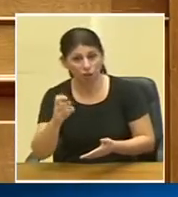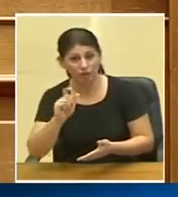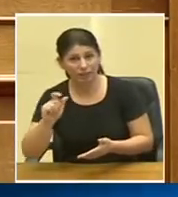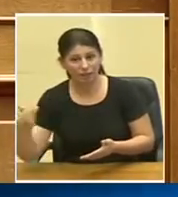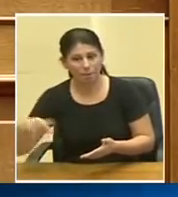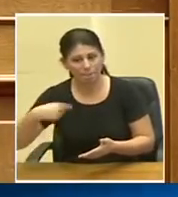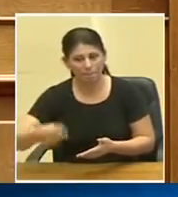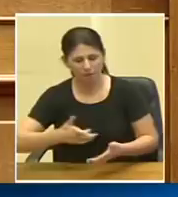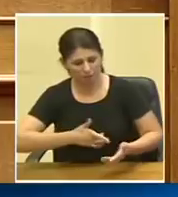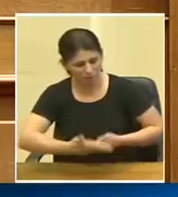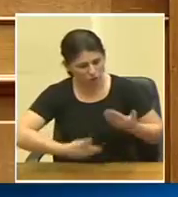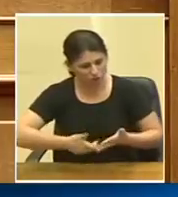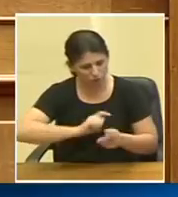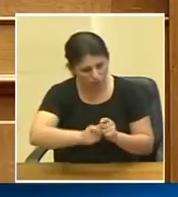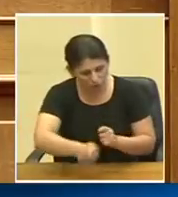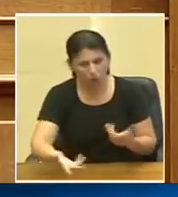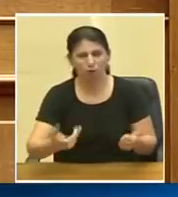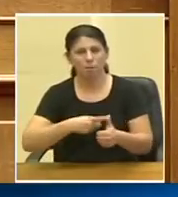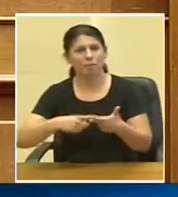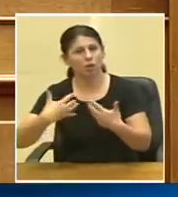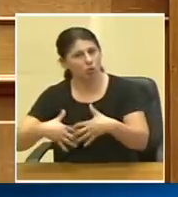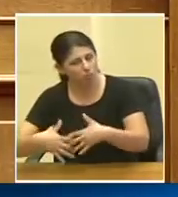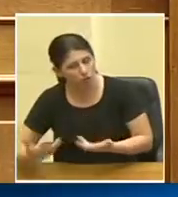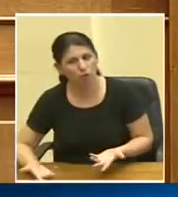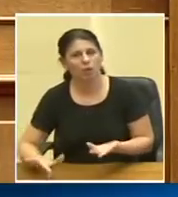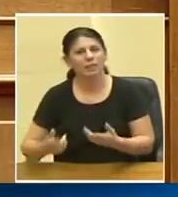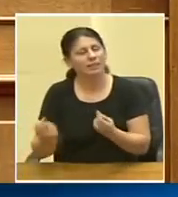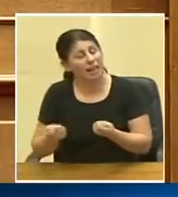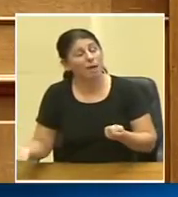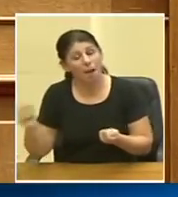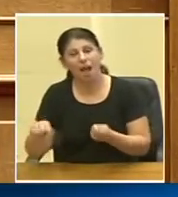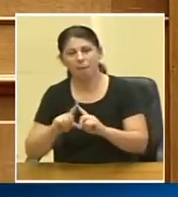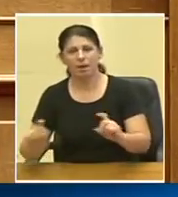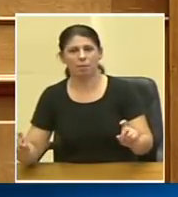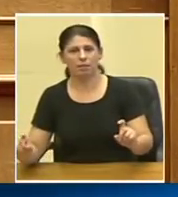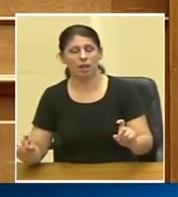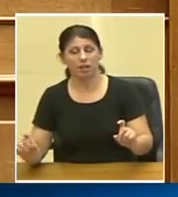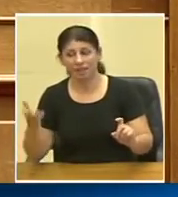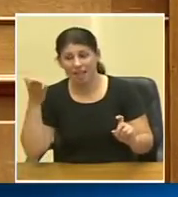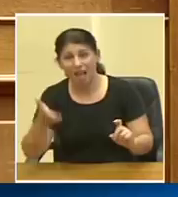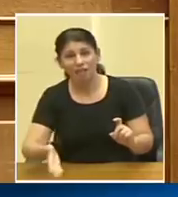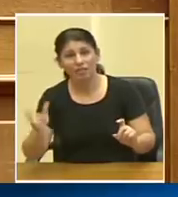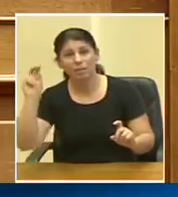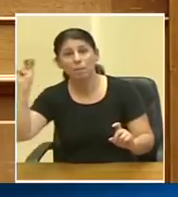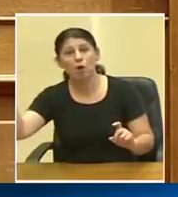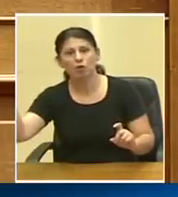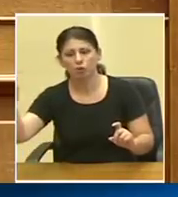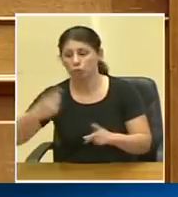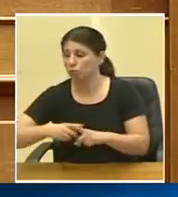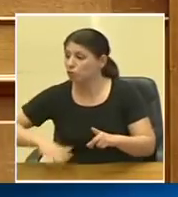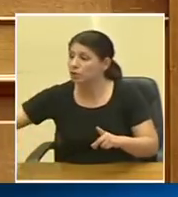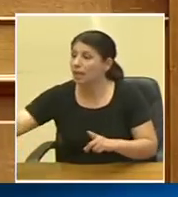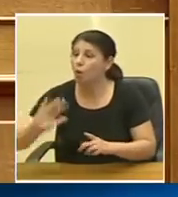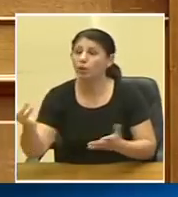μεταμοσχεύσεις που ξεπληρώσαμε εμείς θα κάναμε εξοπλισμούς θα κάναμε άλλα πράγματα γιατί αυτή την υπόσχεση δώσαμε στον ελληνικό λαό